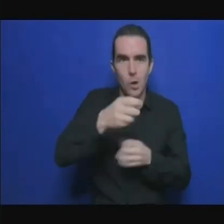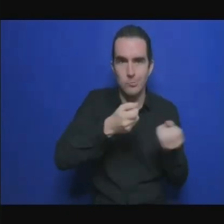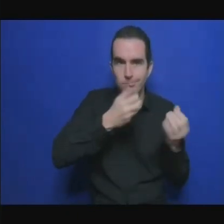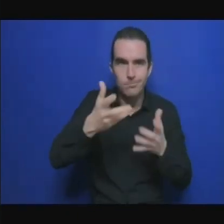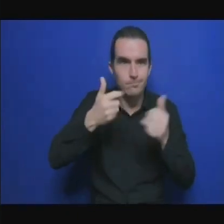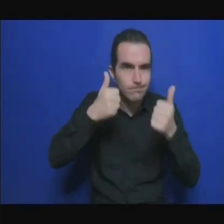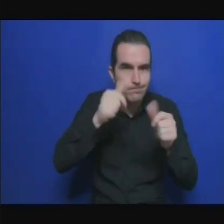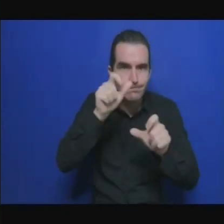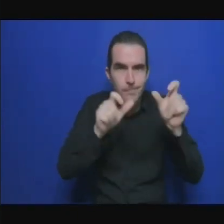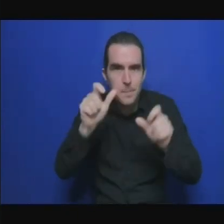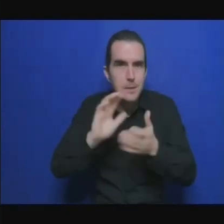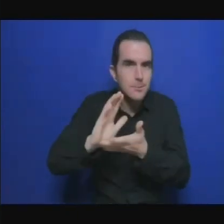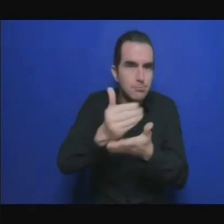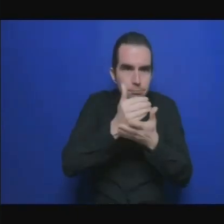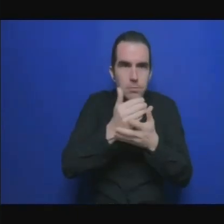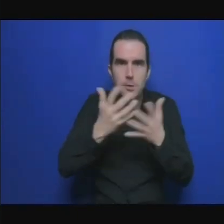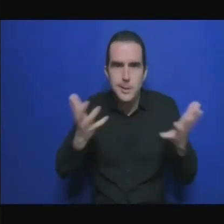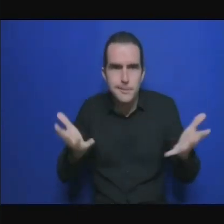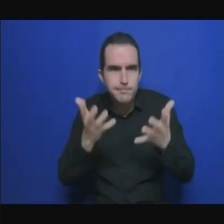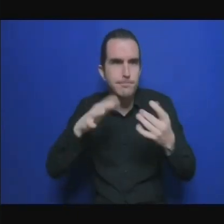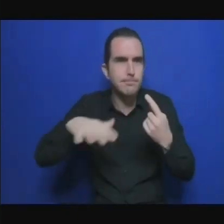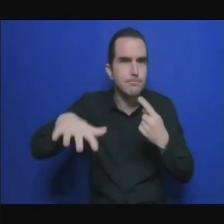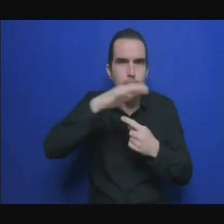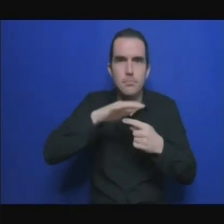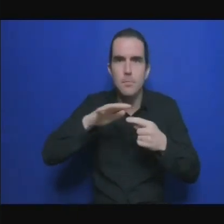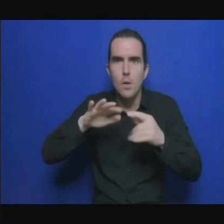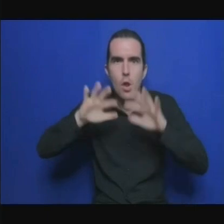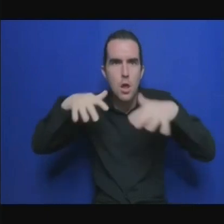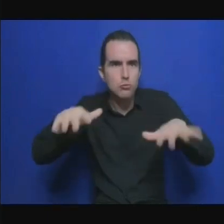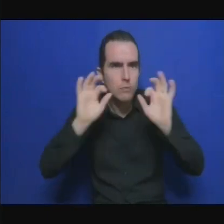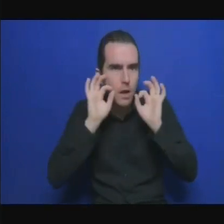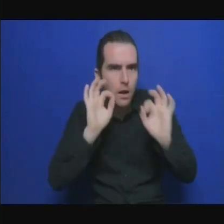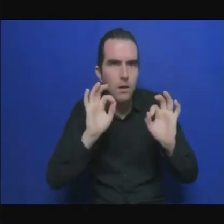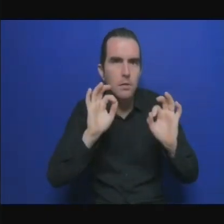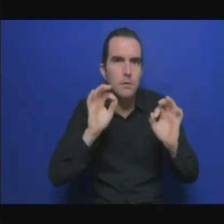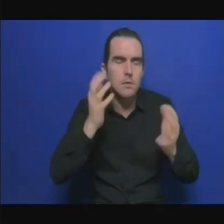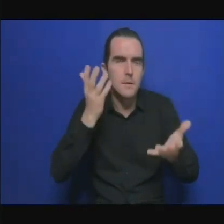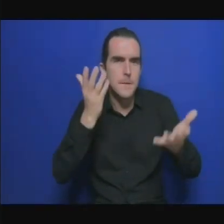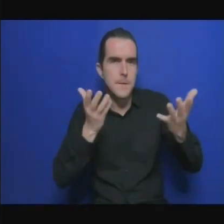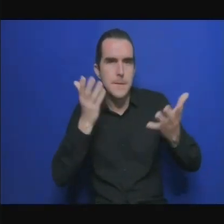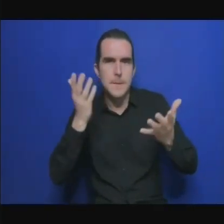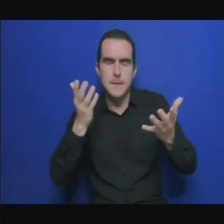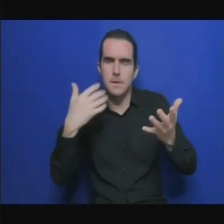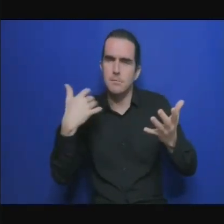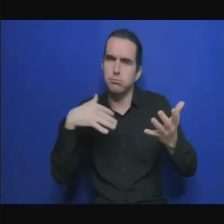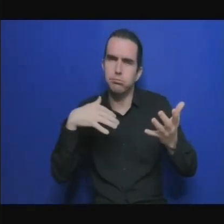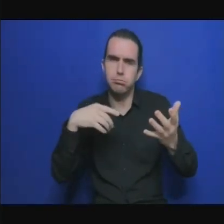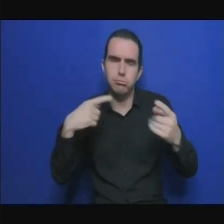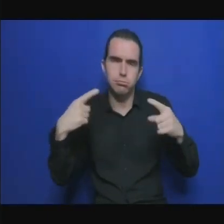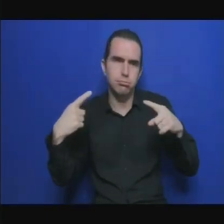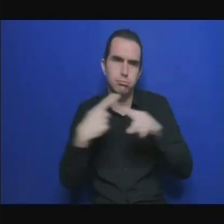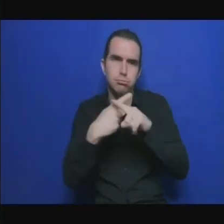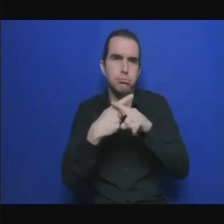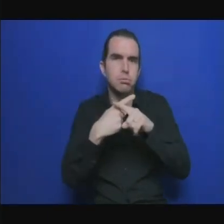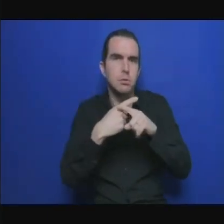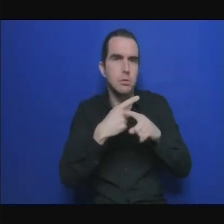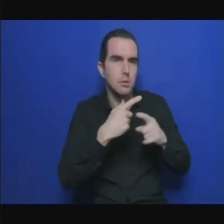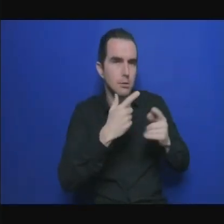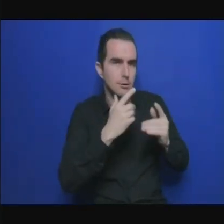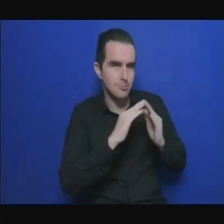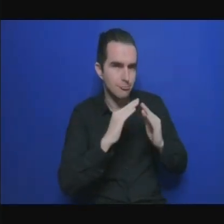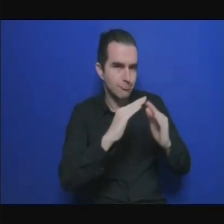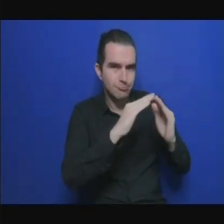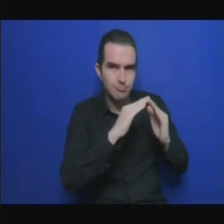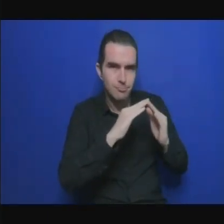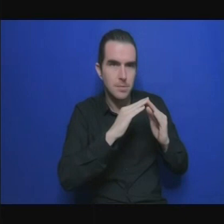comme principale source pour la cuisson donc c ça c'est véritablement un défi on n pas de solution